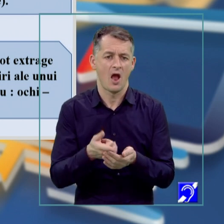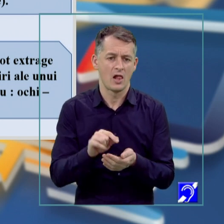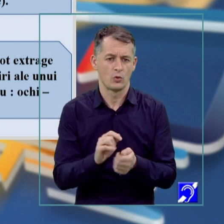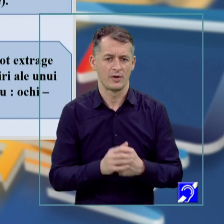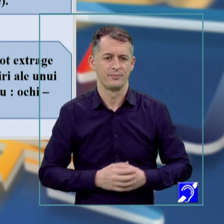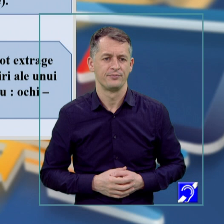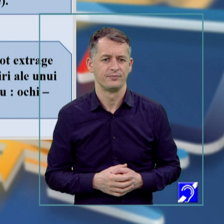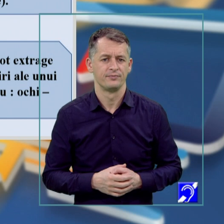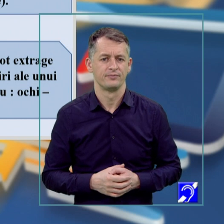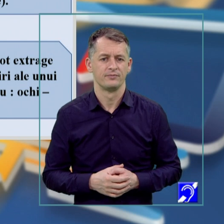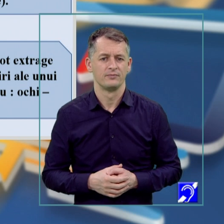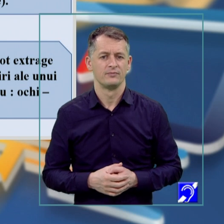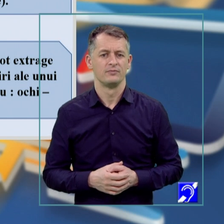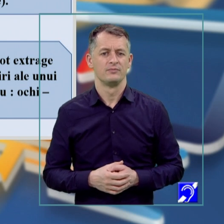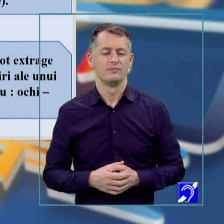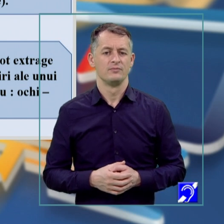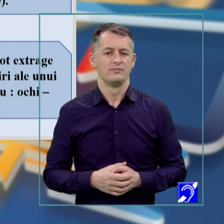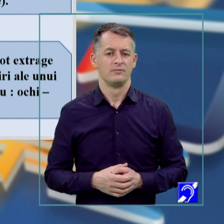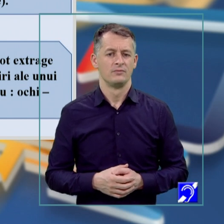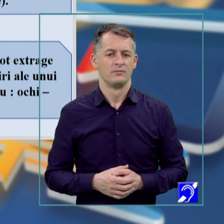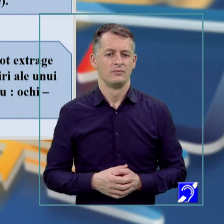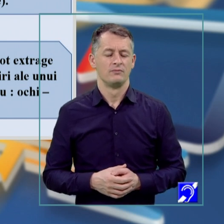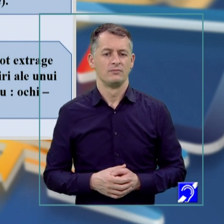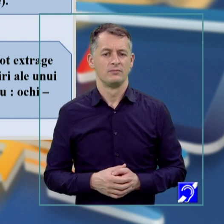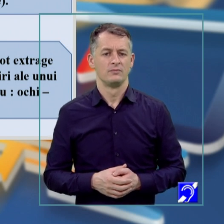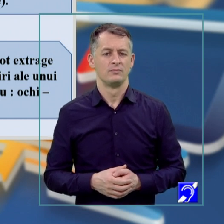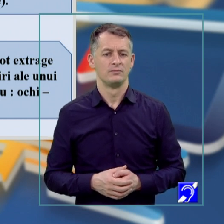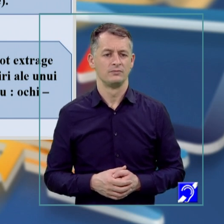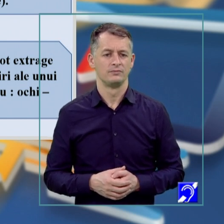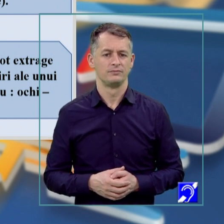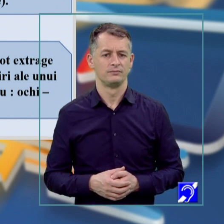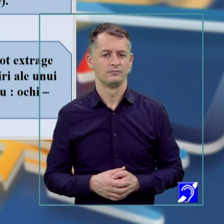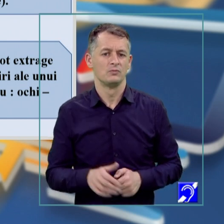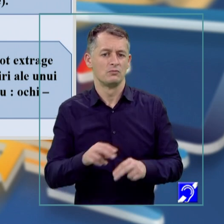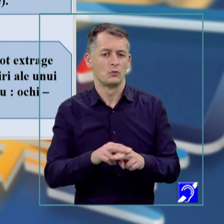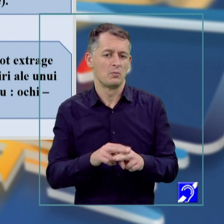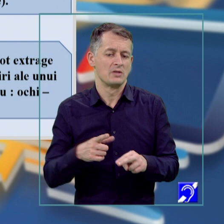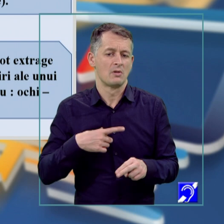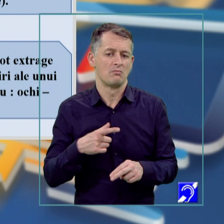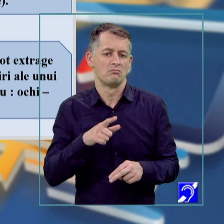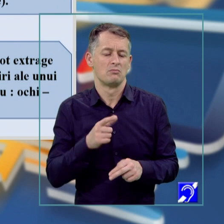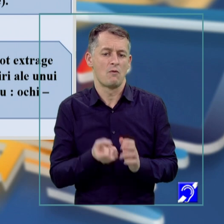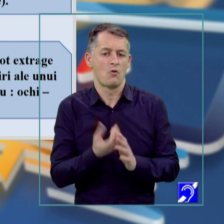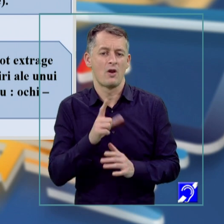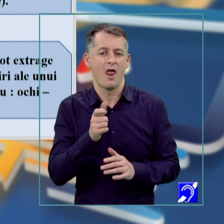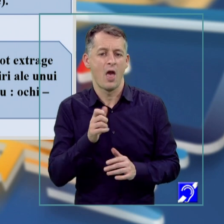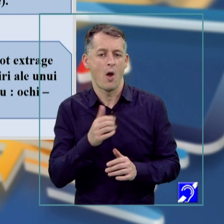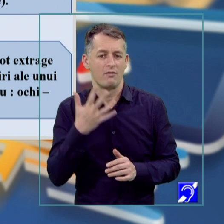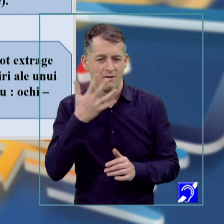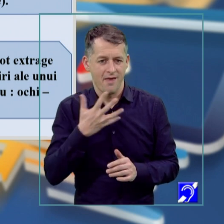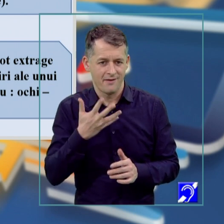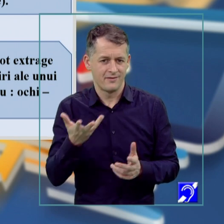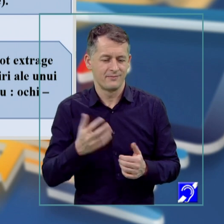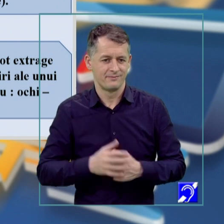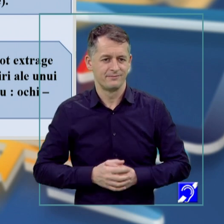La o neagră, botanici au făcut lucrul acesta, au păstrat structura și au schimbat culoarea. Schematizarea înseamnă omiterea cu bună știință a unor